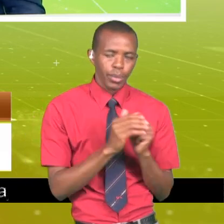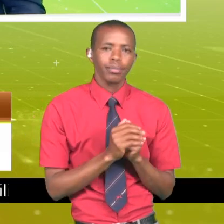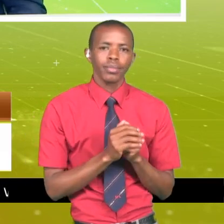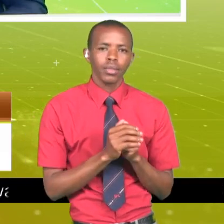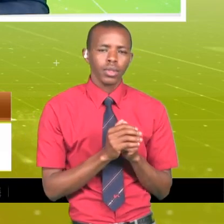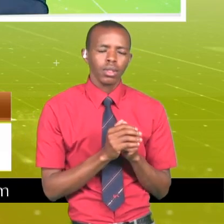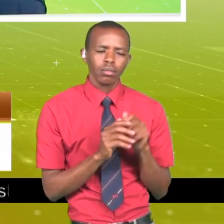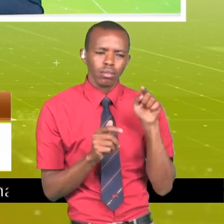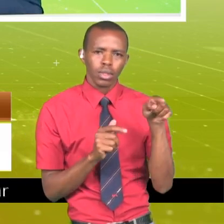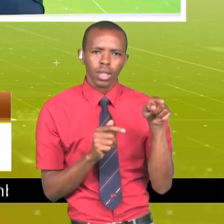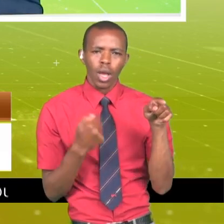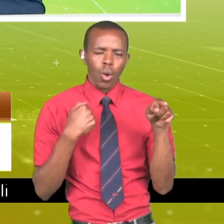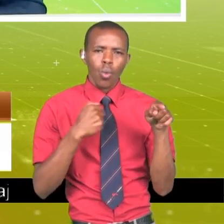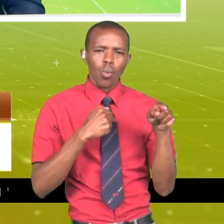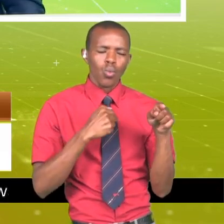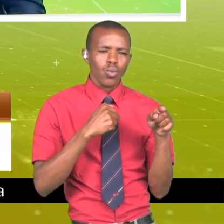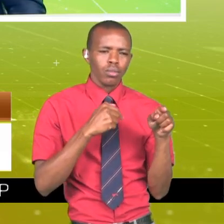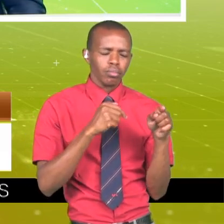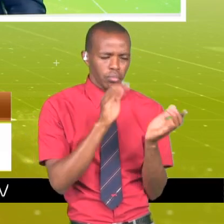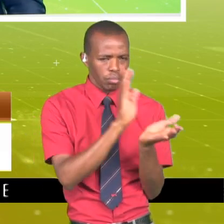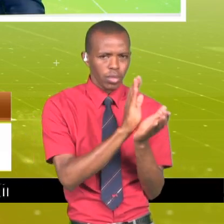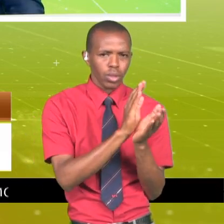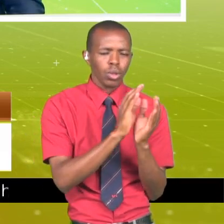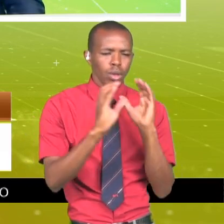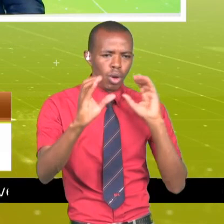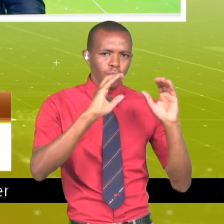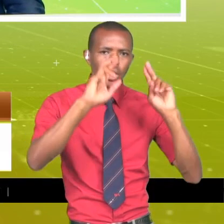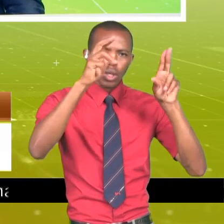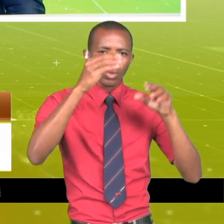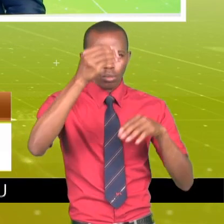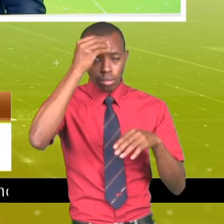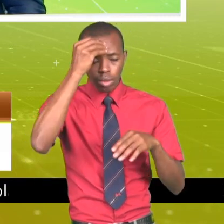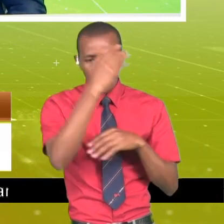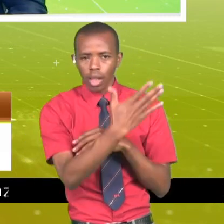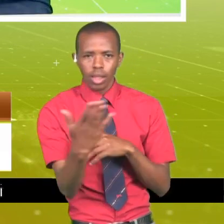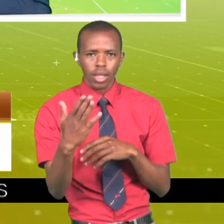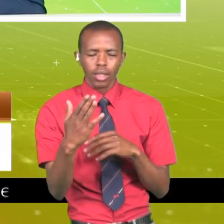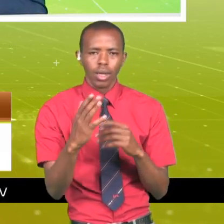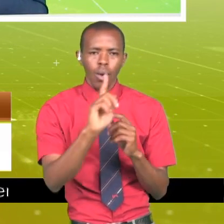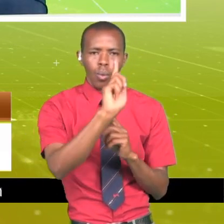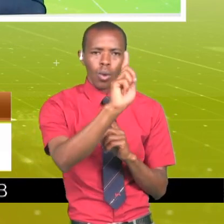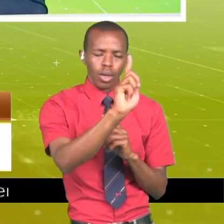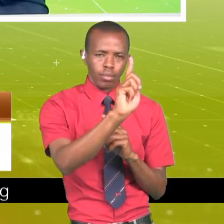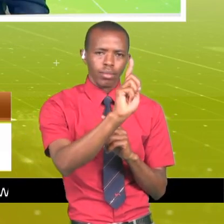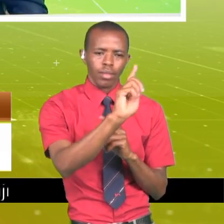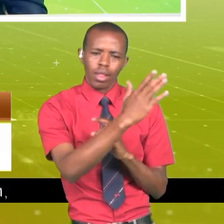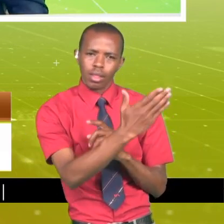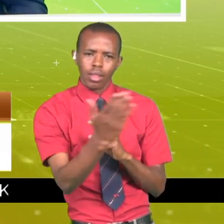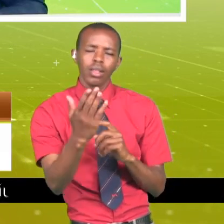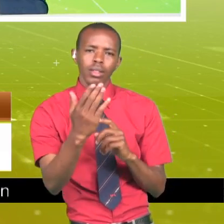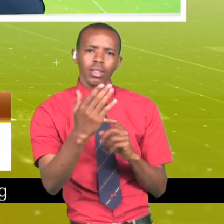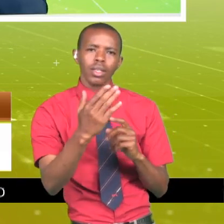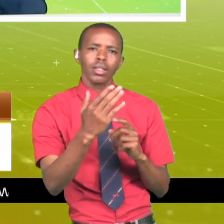siku hii tulikuwa tutu umeitenga hile kusungumzia maswala ya ilimu. Na hile jambo ni moja wapo wa yale mamu ambayo ya